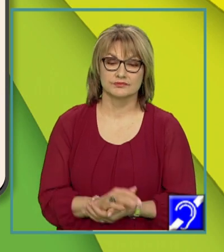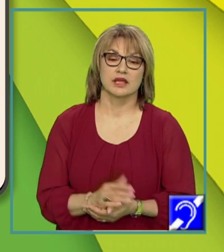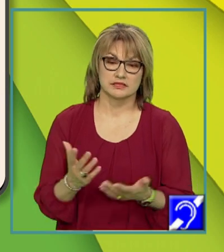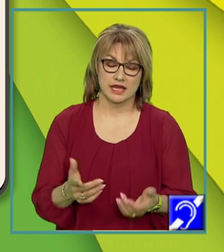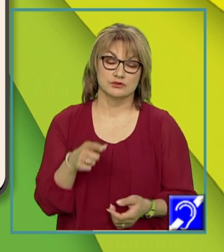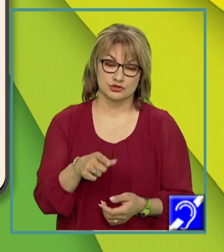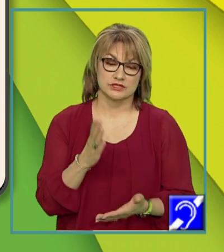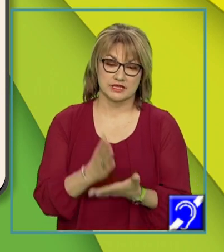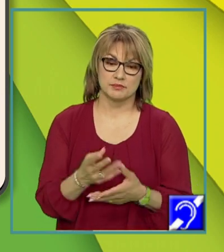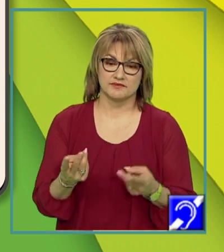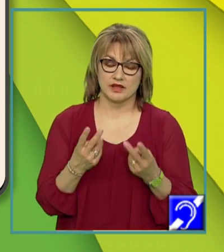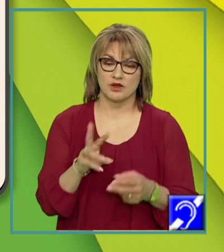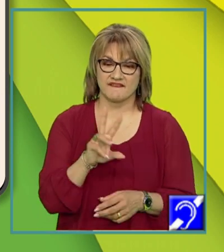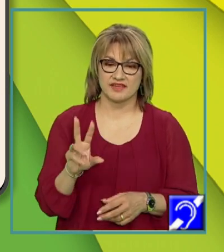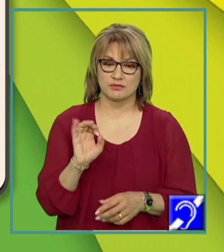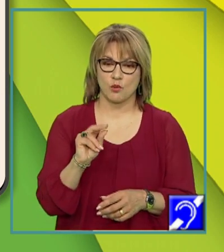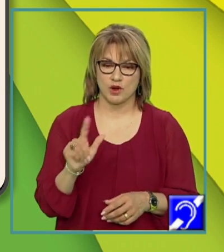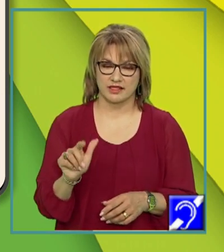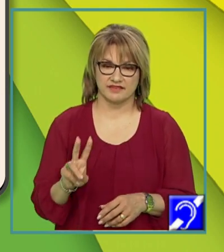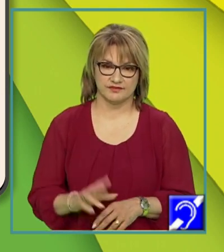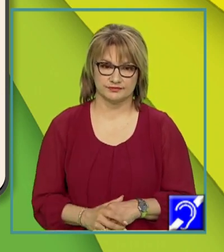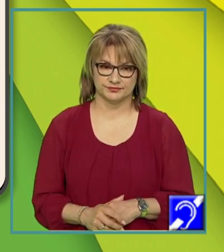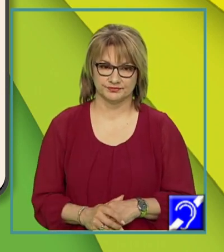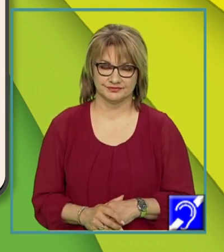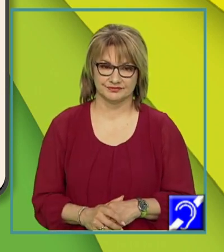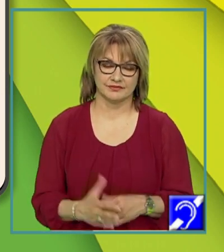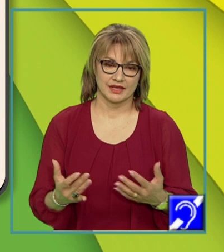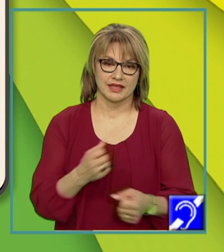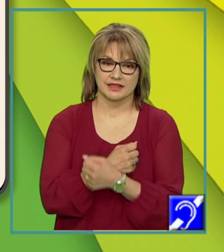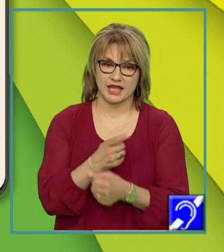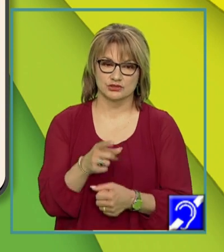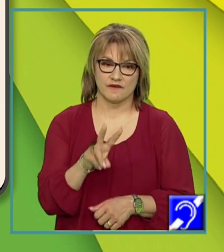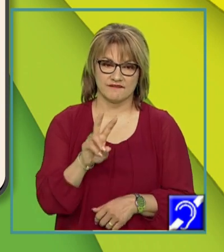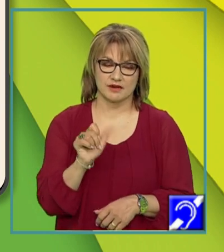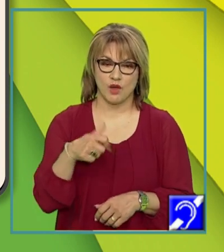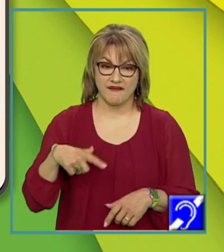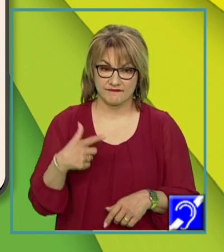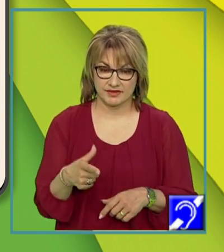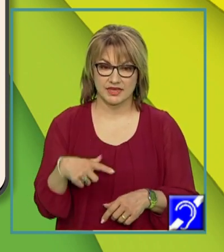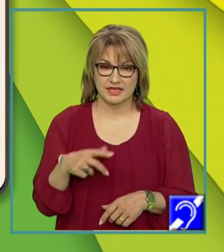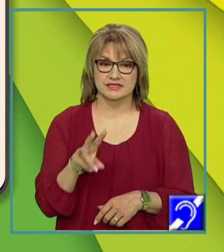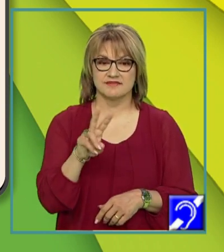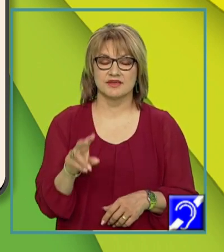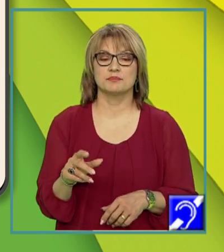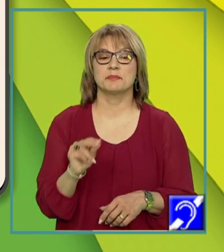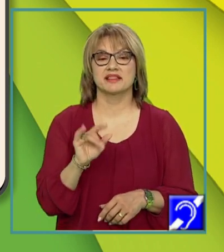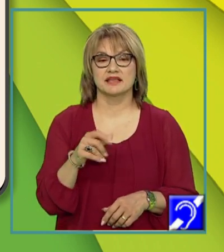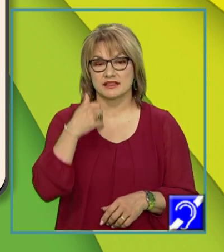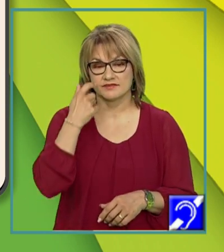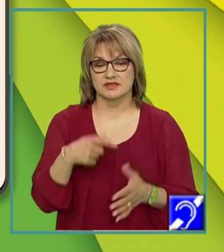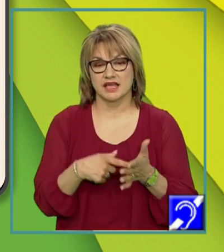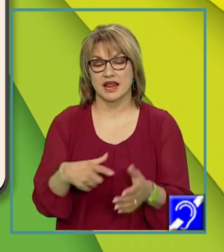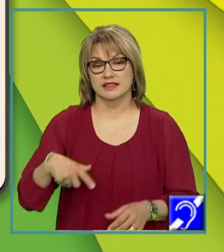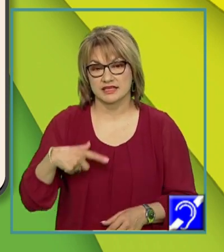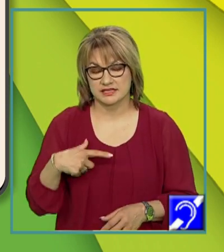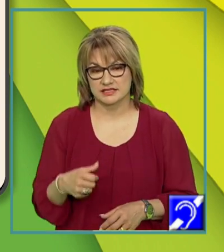Și atunci, stabilim valoarea de verb copulativ. Dragilor, verbul a fi este verb predicativ când arată